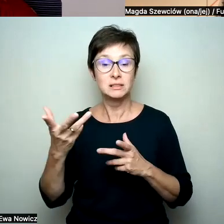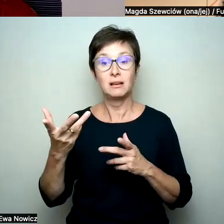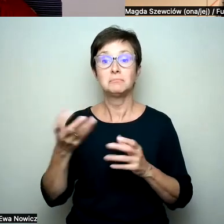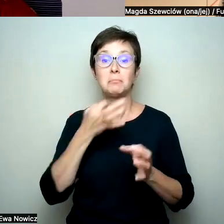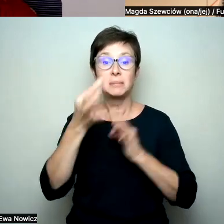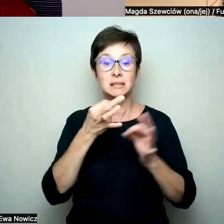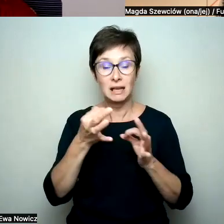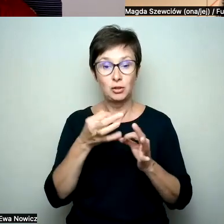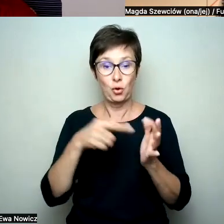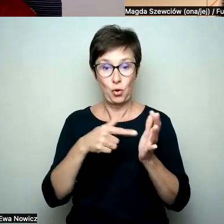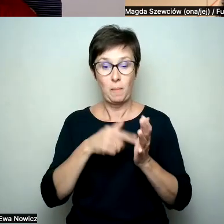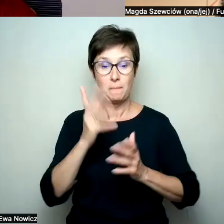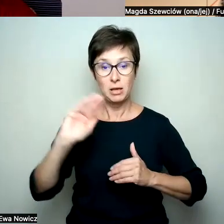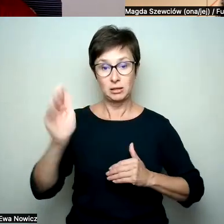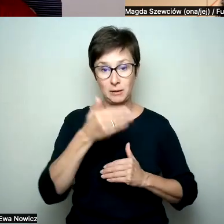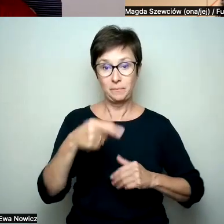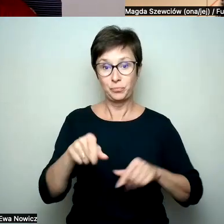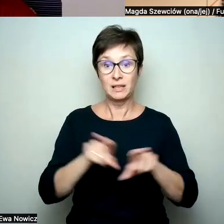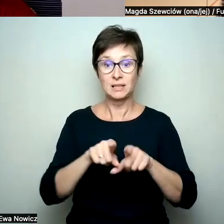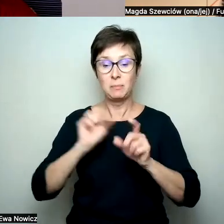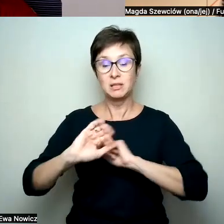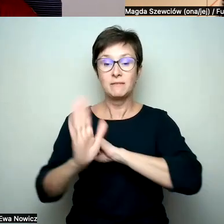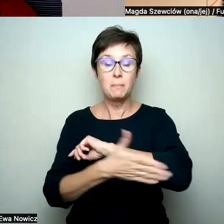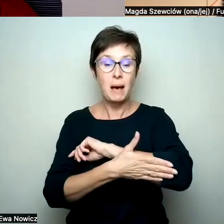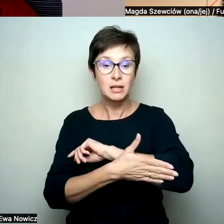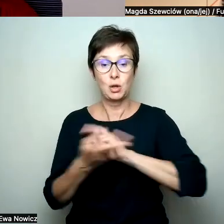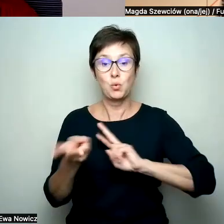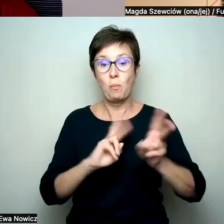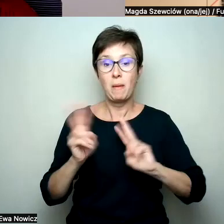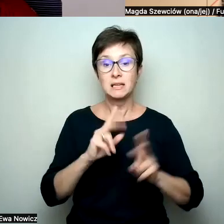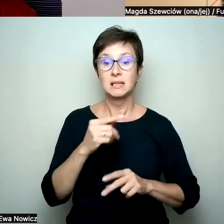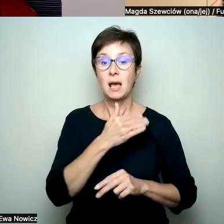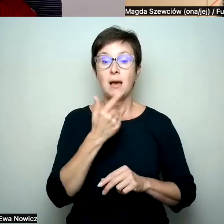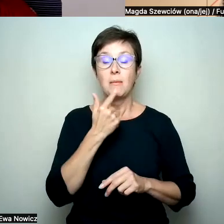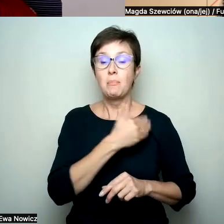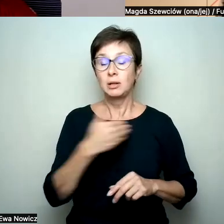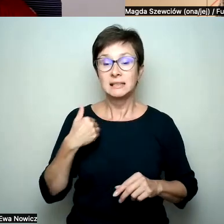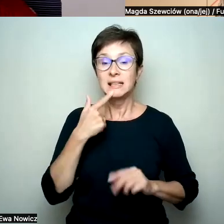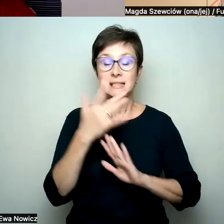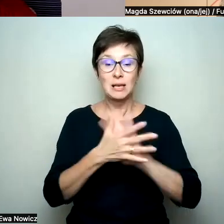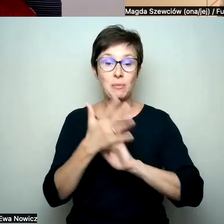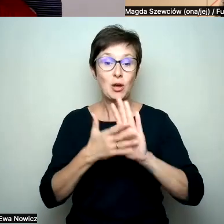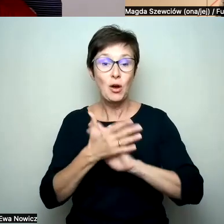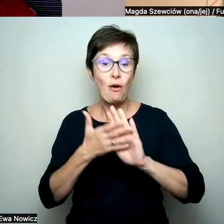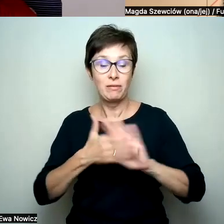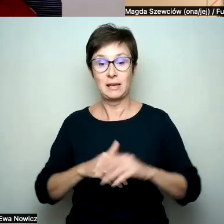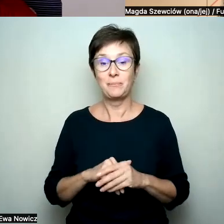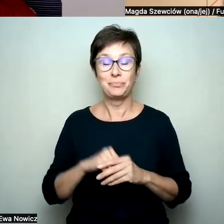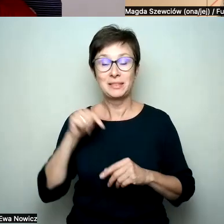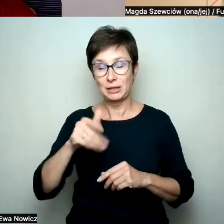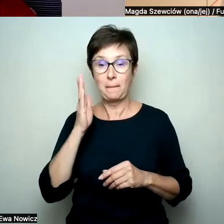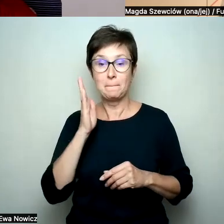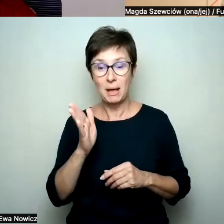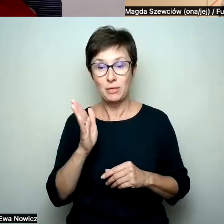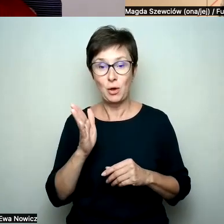Oraz mamy tutaj też wsparcie tłumaczenia na polski język migowy, które będą dla